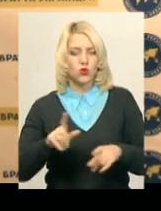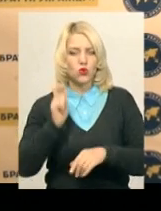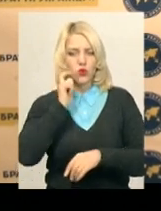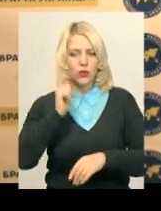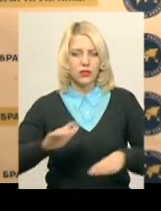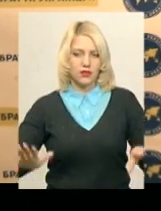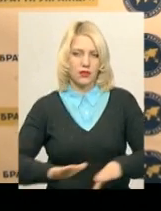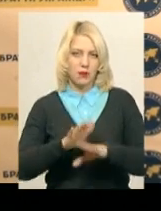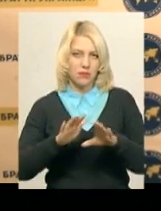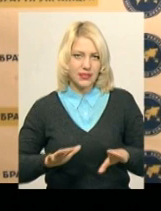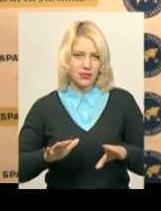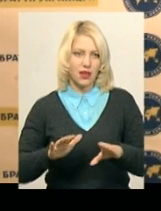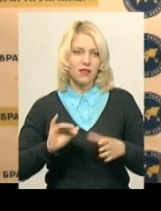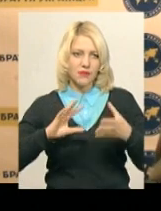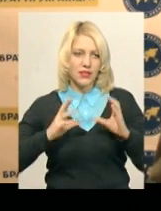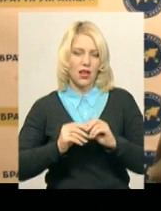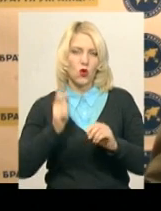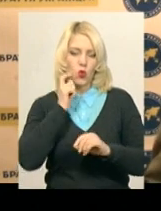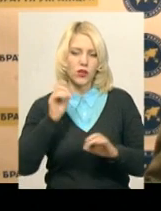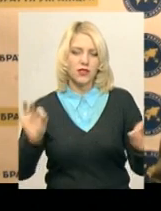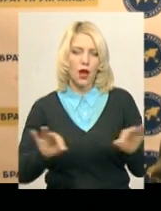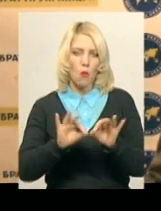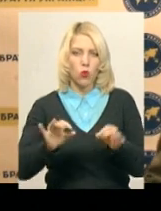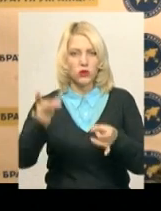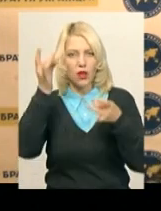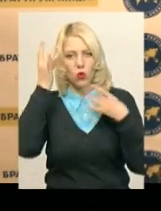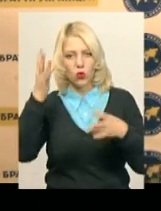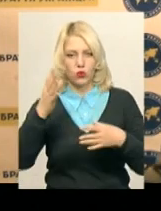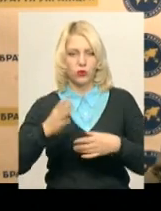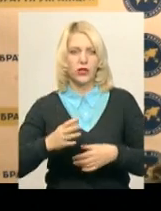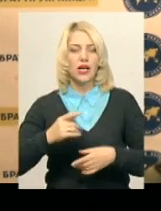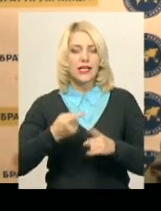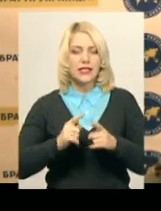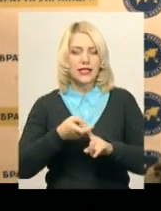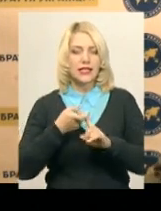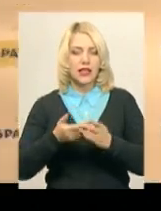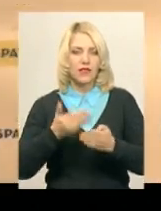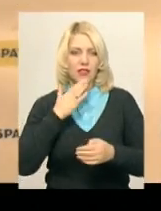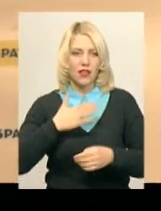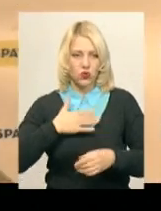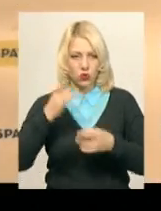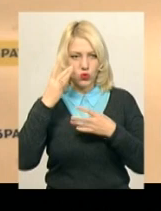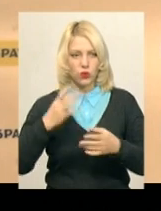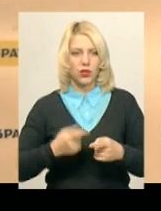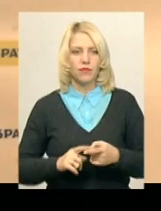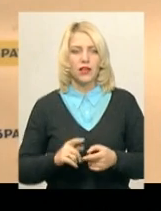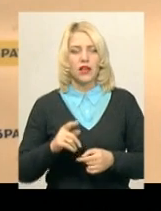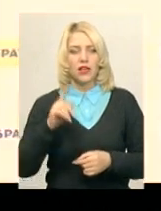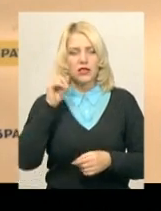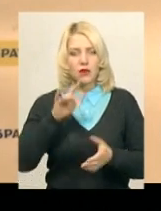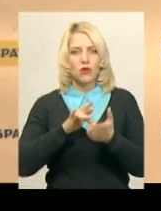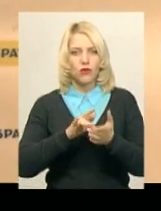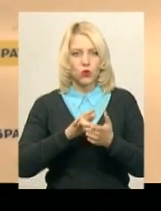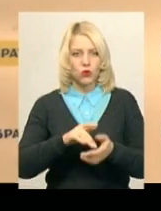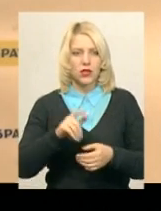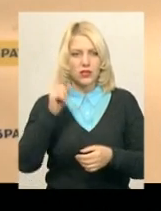пісня і українська музика, культура, ідентичність наша залежать від нашої культури. Ми в турі, ви знаєте, на днях, що